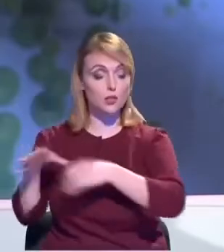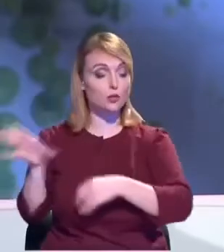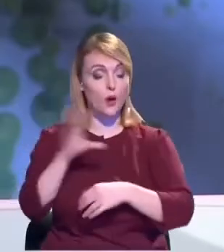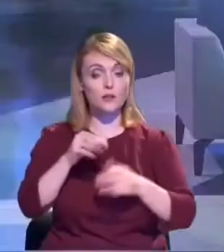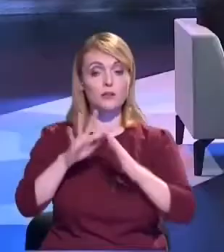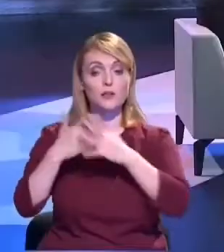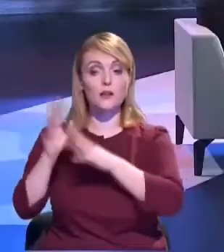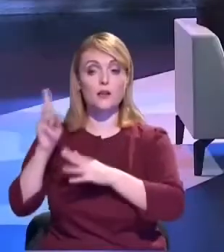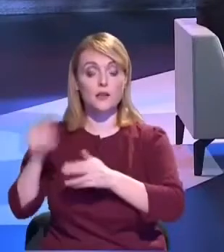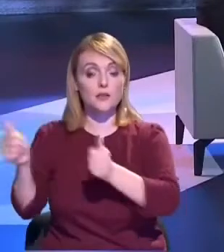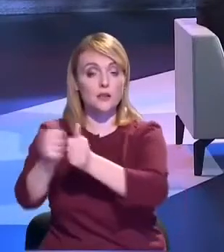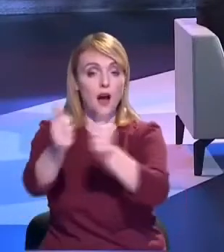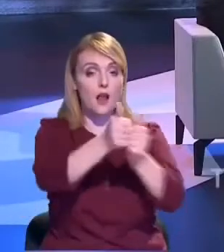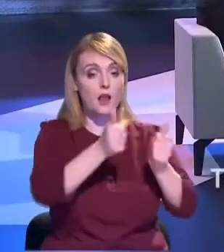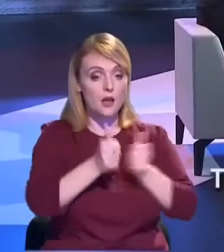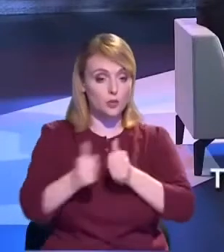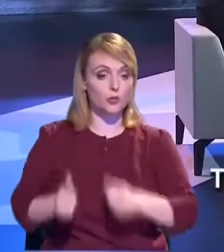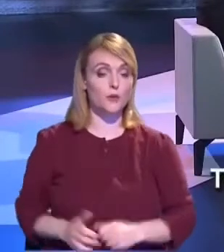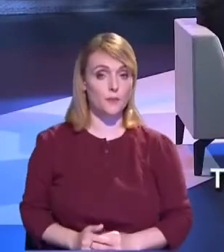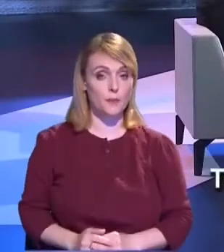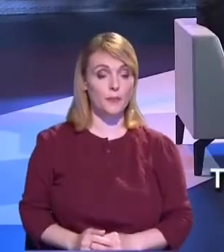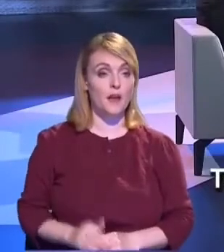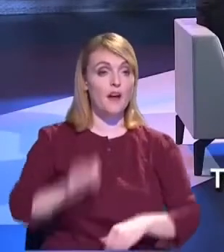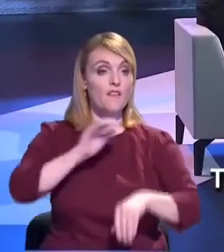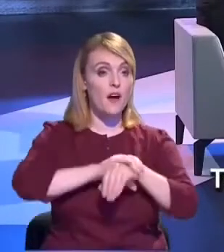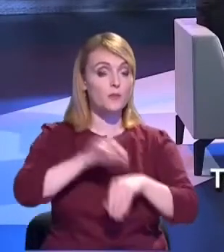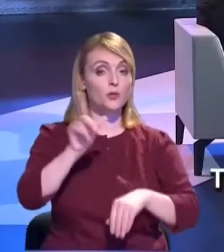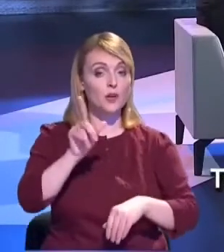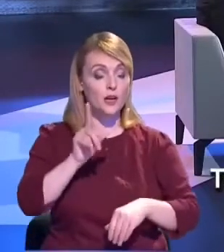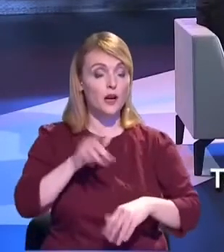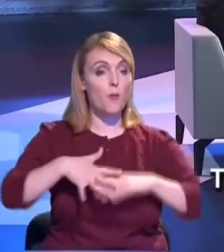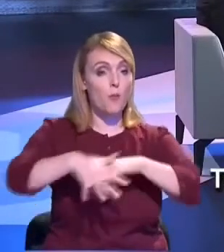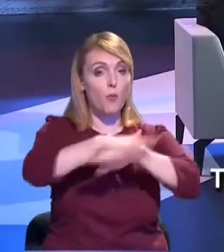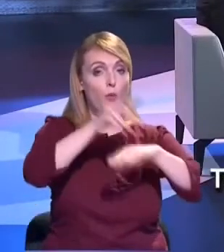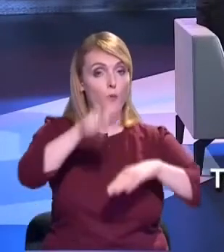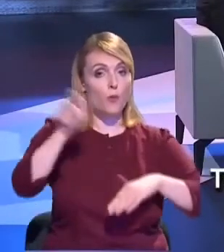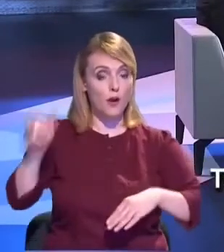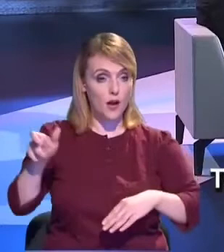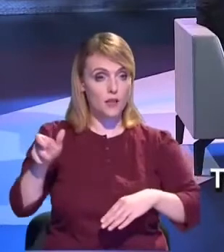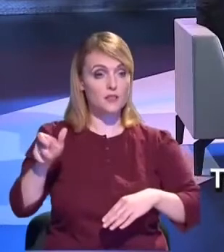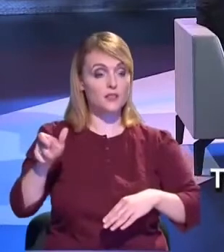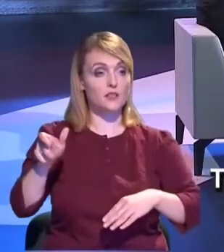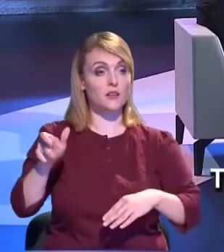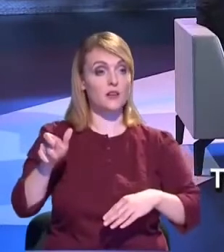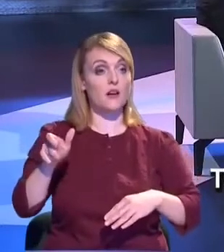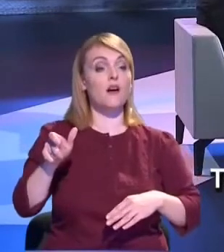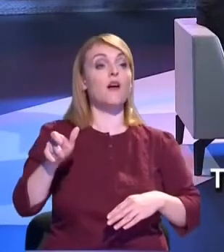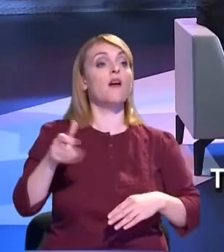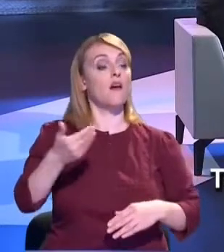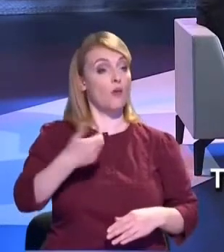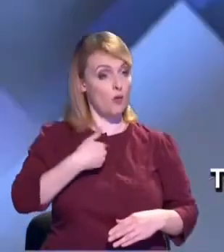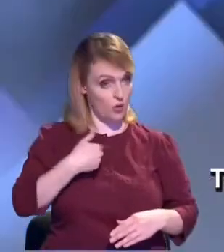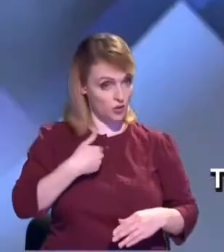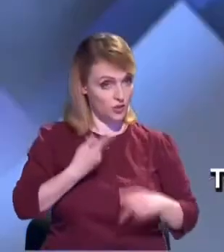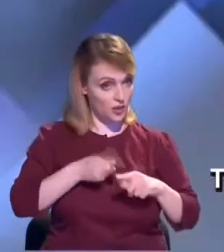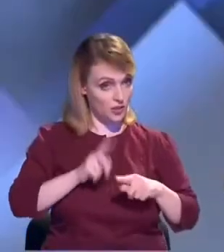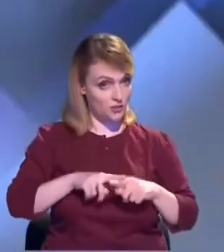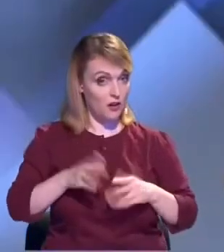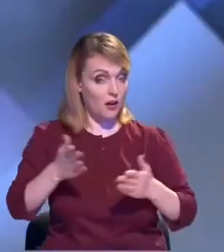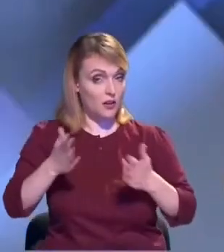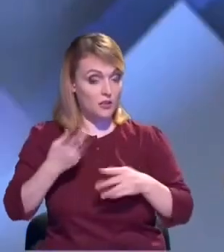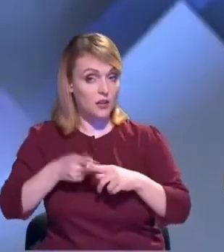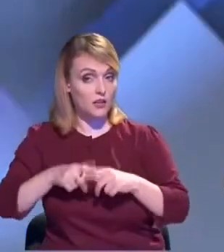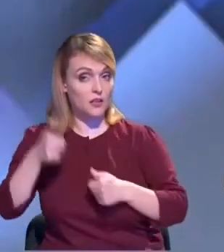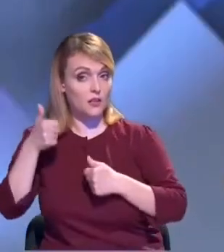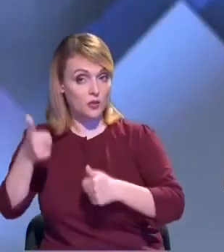Caholului. Ce vă rogă în concluzie așa? Deci, faptul că populația contribuie este un lucru foarte bun, fiindcă